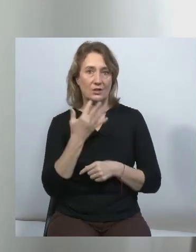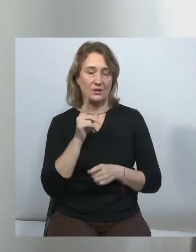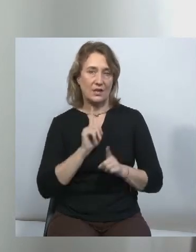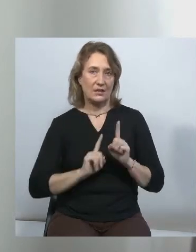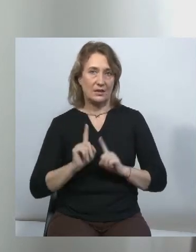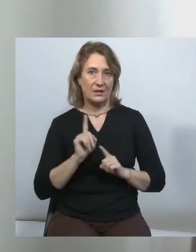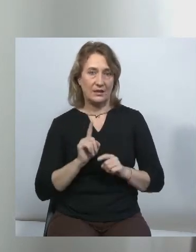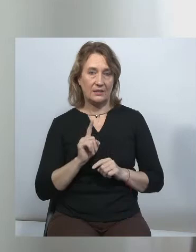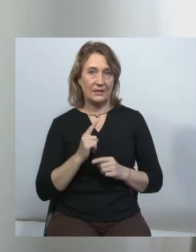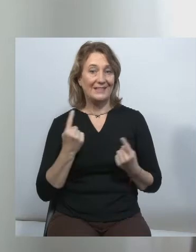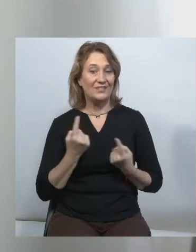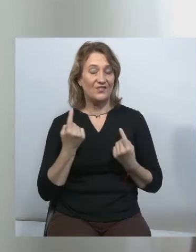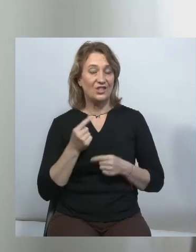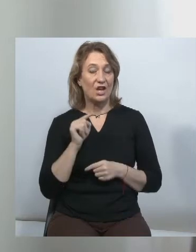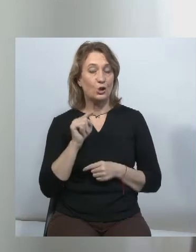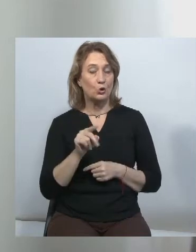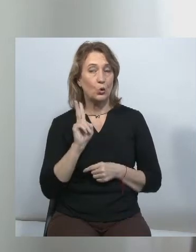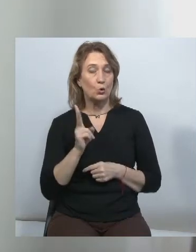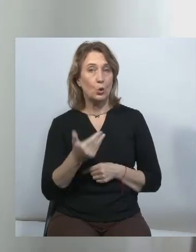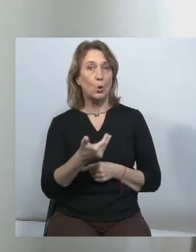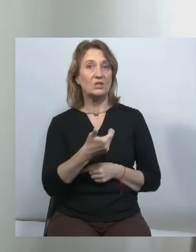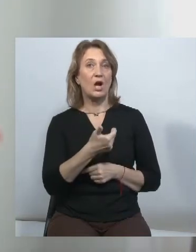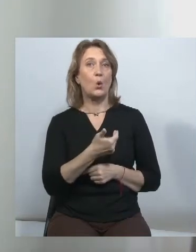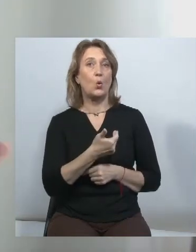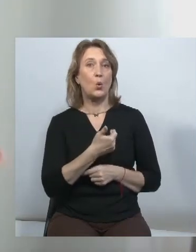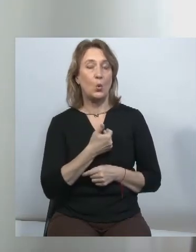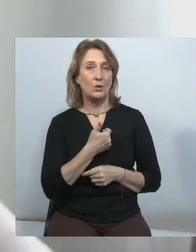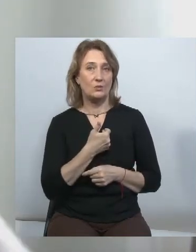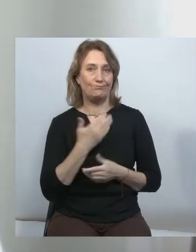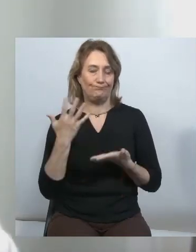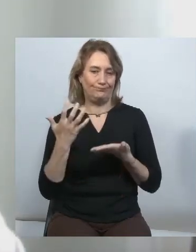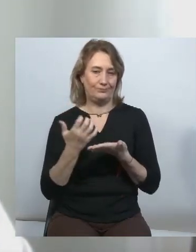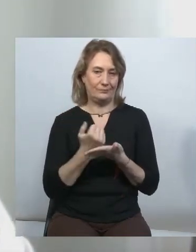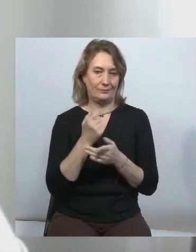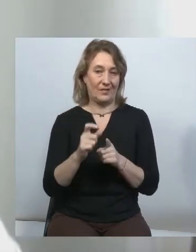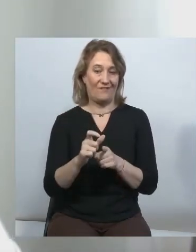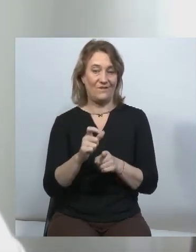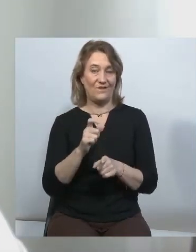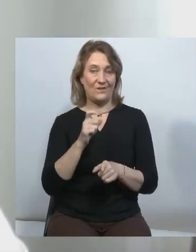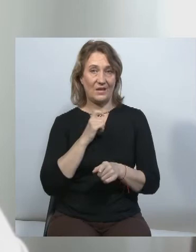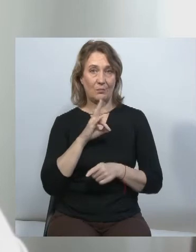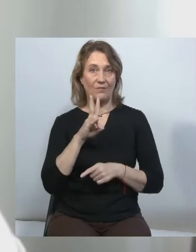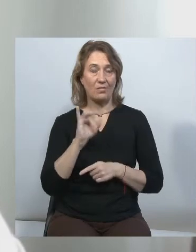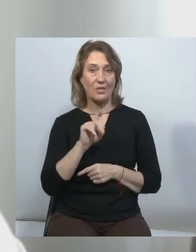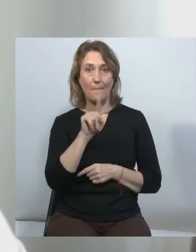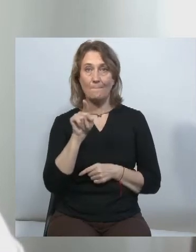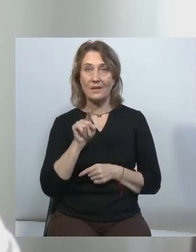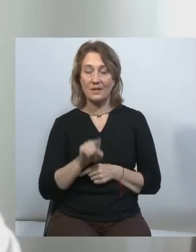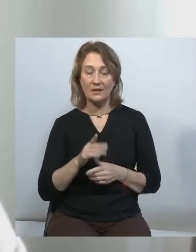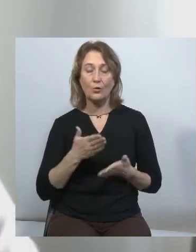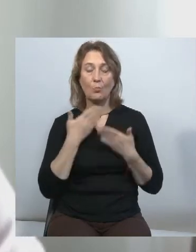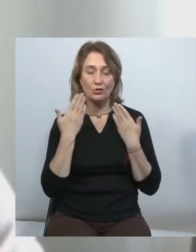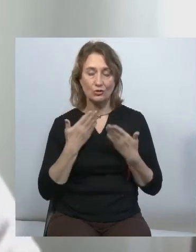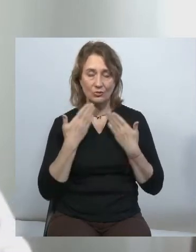той, хто захоче дістати відповідь собі на ці питання, то він прочитає це в